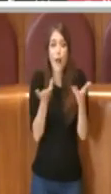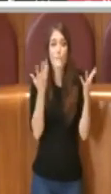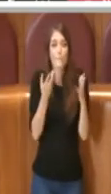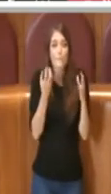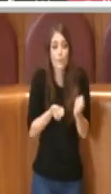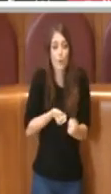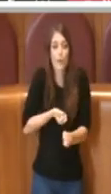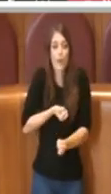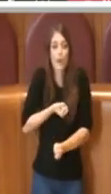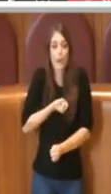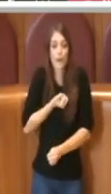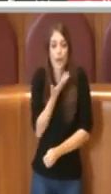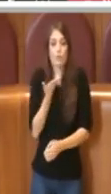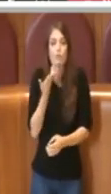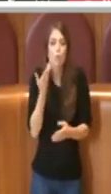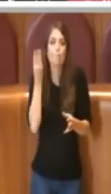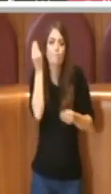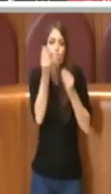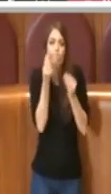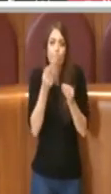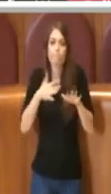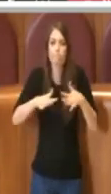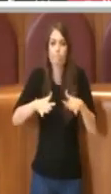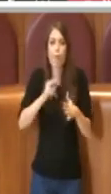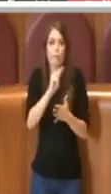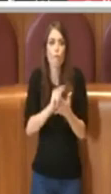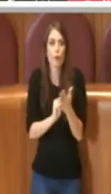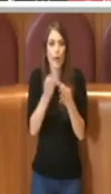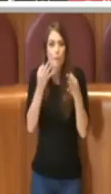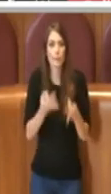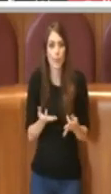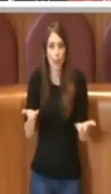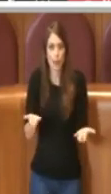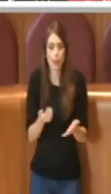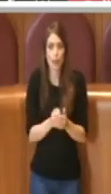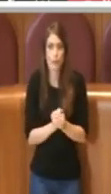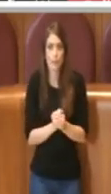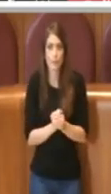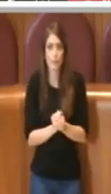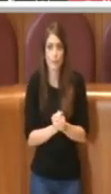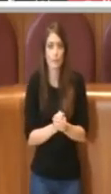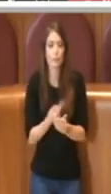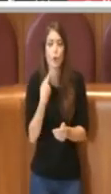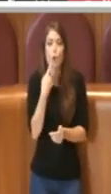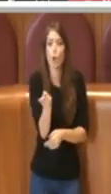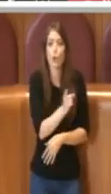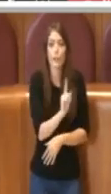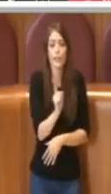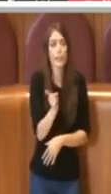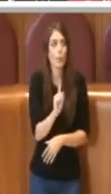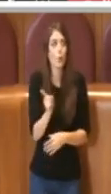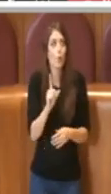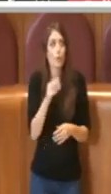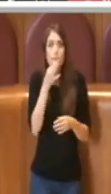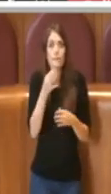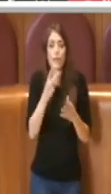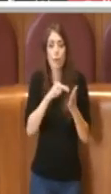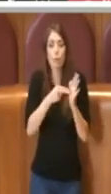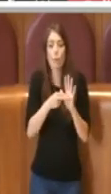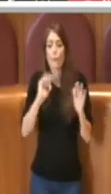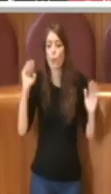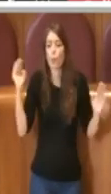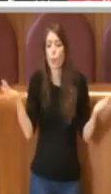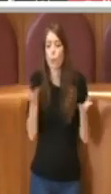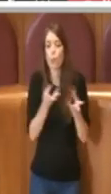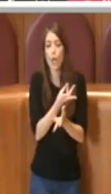ritiene quantomeno votabile non dico che risolve tutti i problemi o